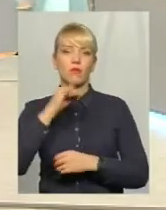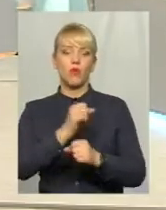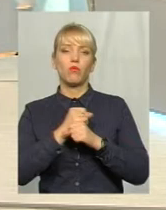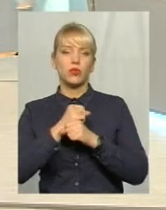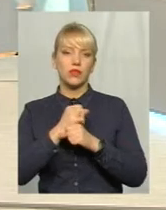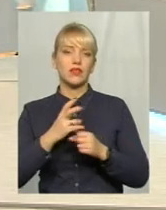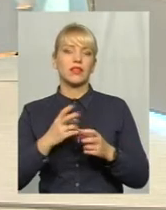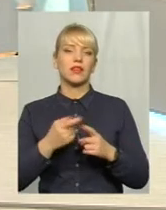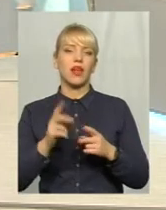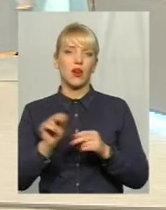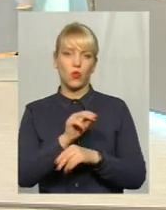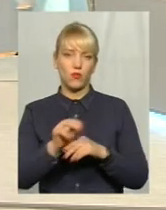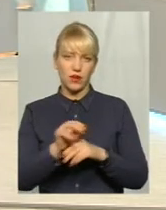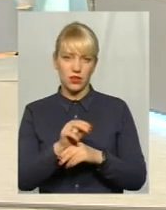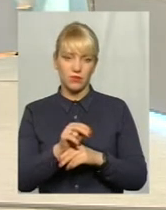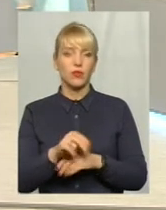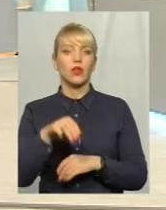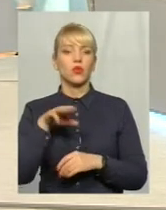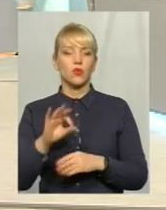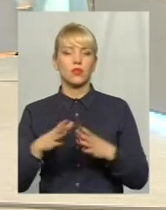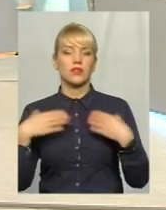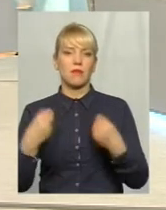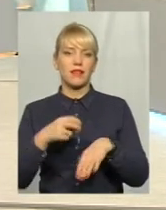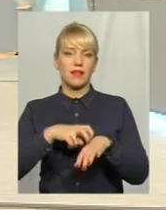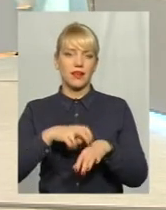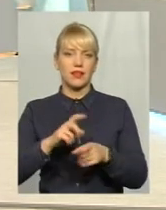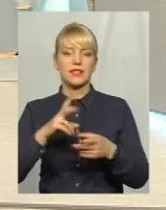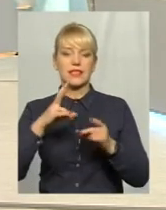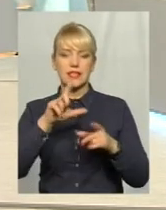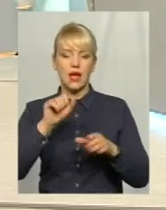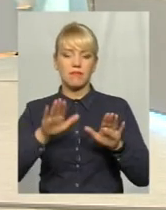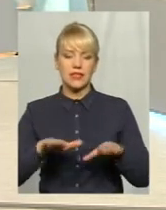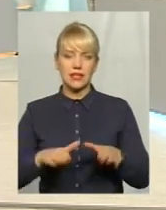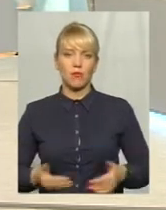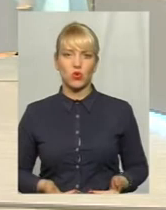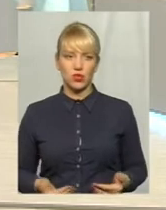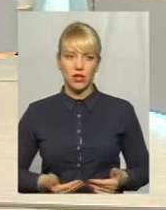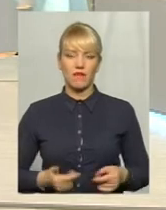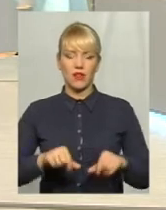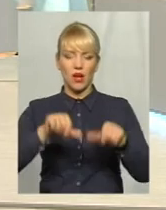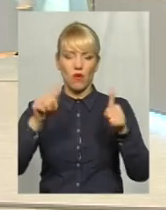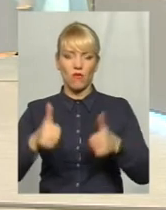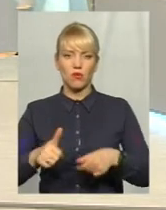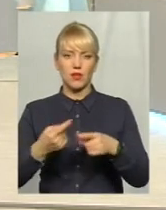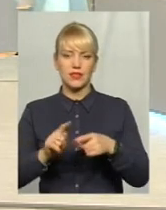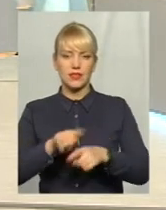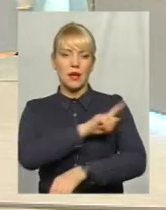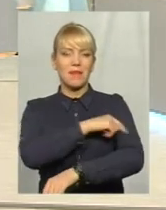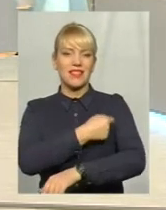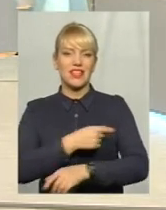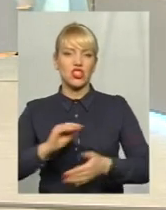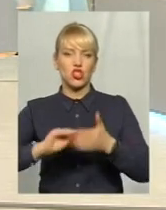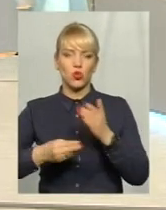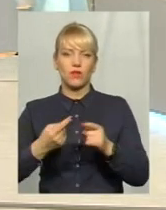на санаторну курортне лікування, то сімейний лікар за місцем проживання в принципі оформляє ці медичні довідки,